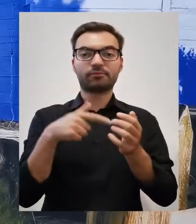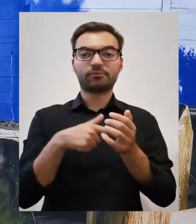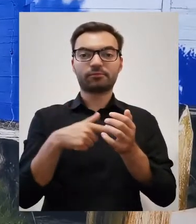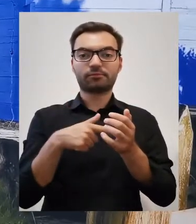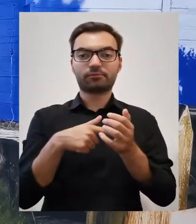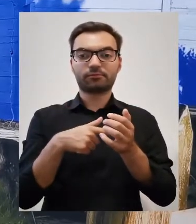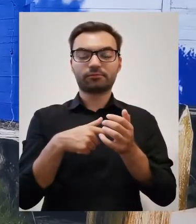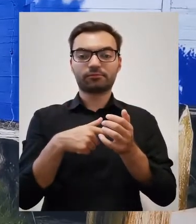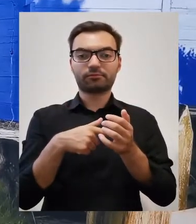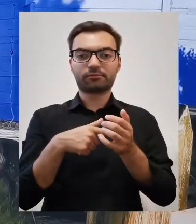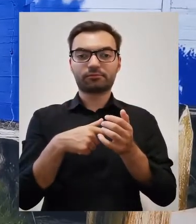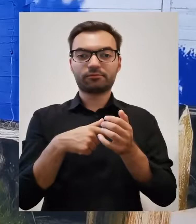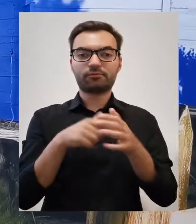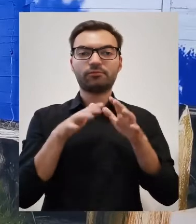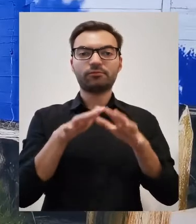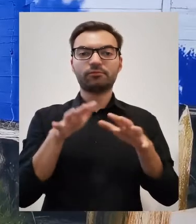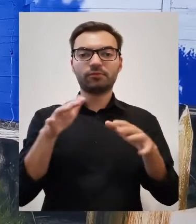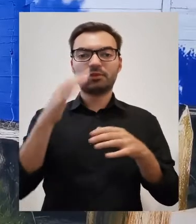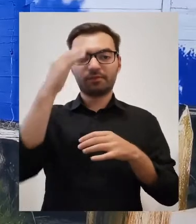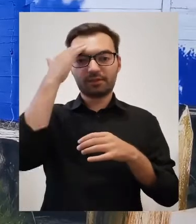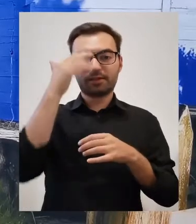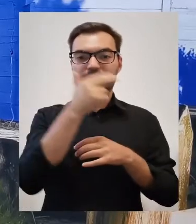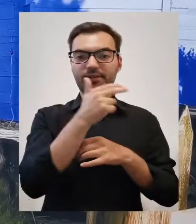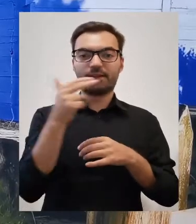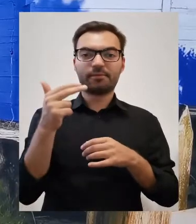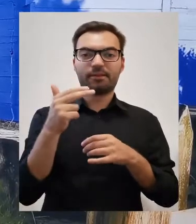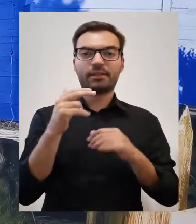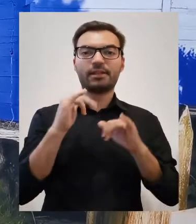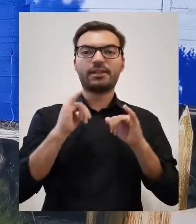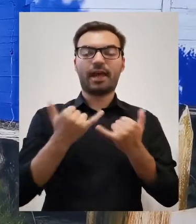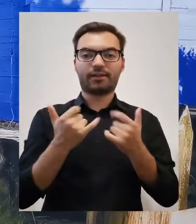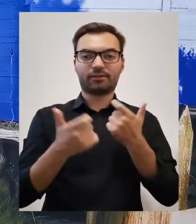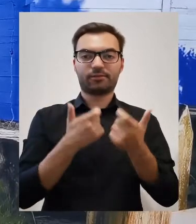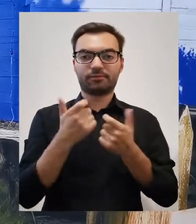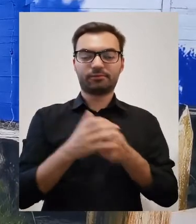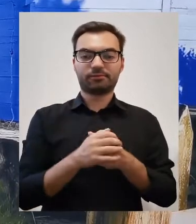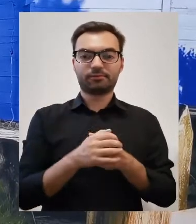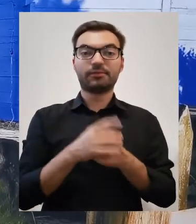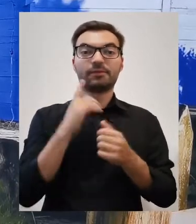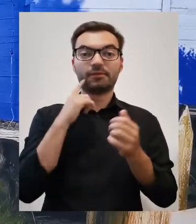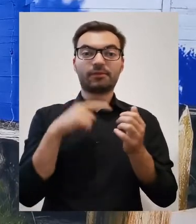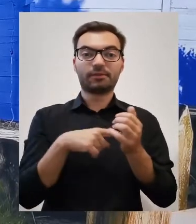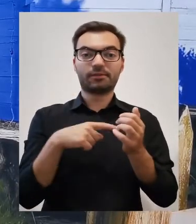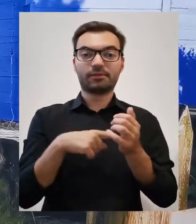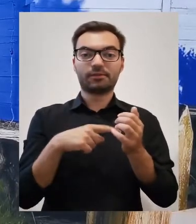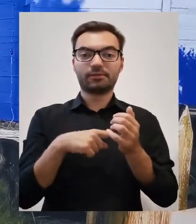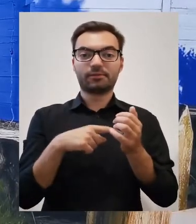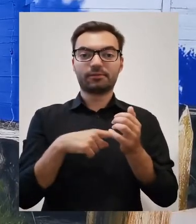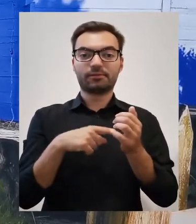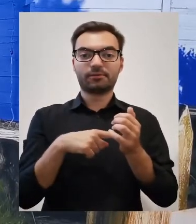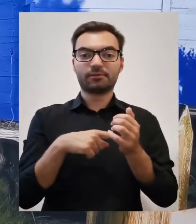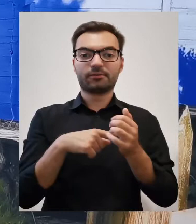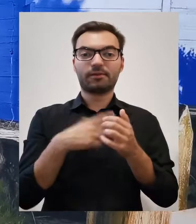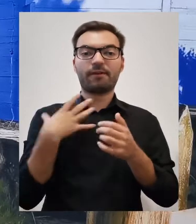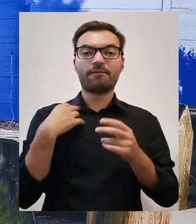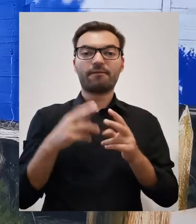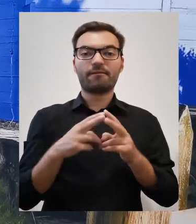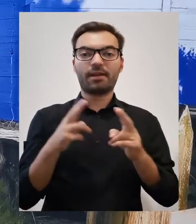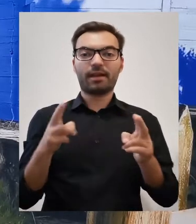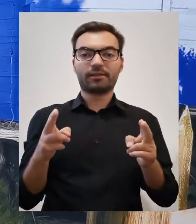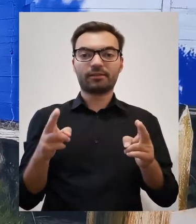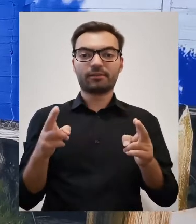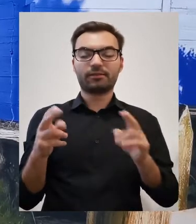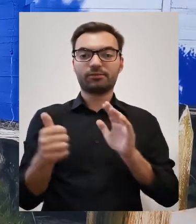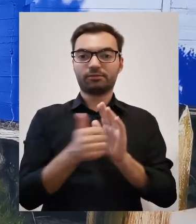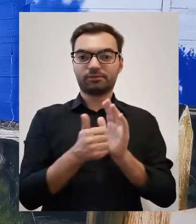uprawiać, to trzeba sporo wiedzieć na temat tego, jak to zrobić. No i właśnie w